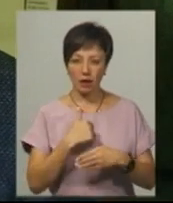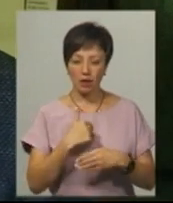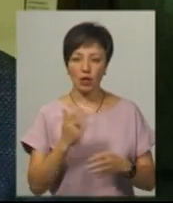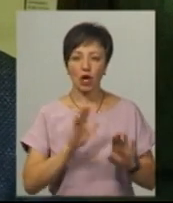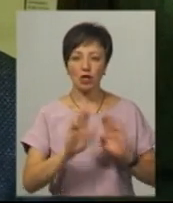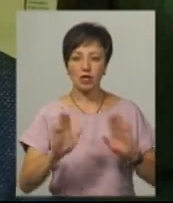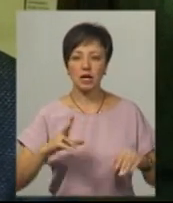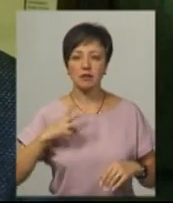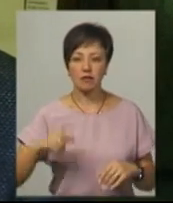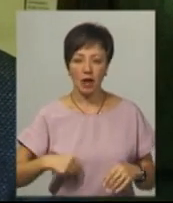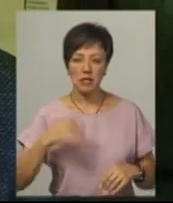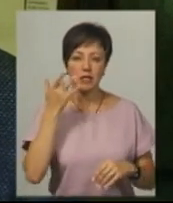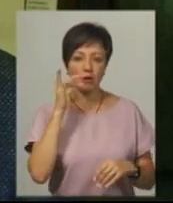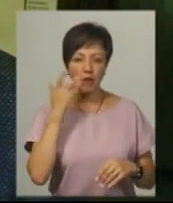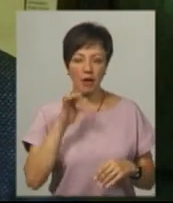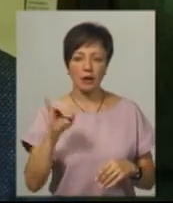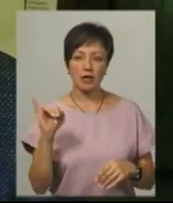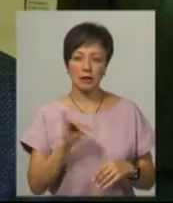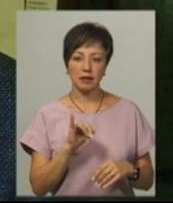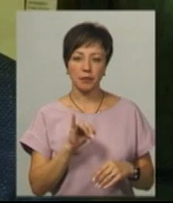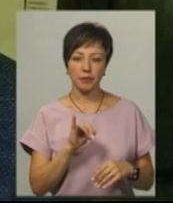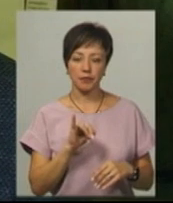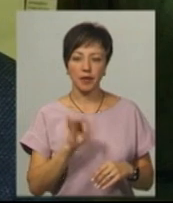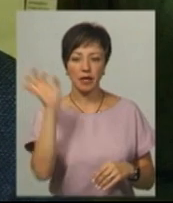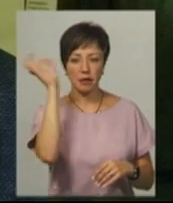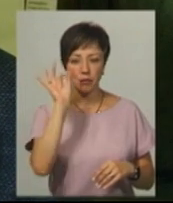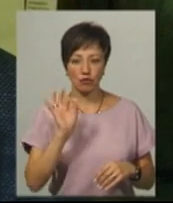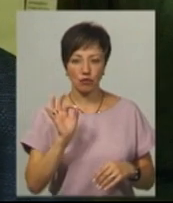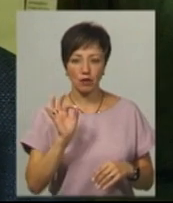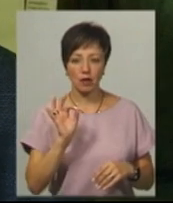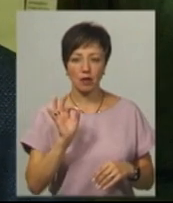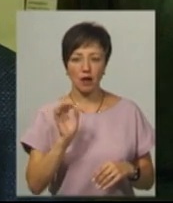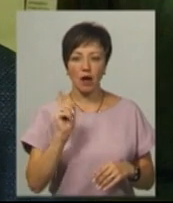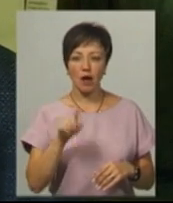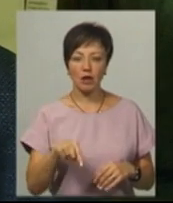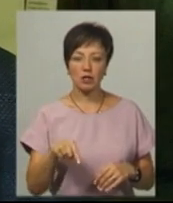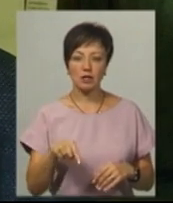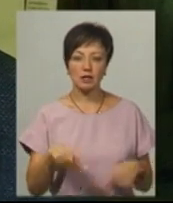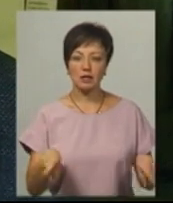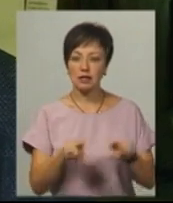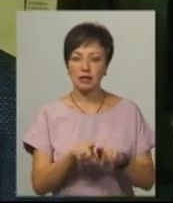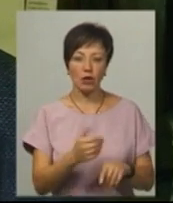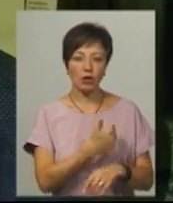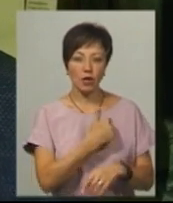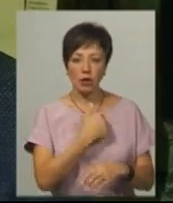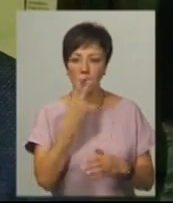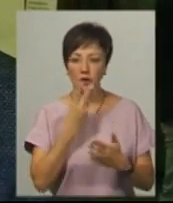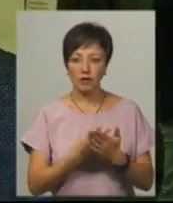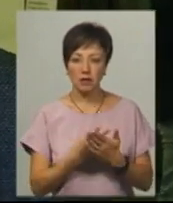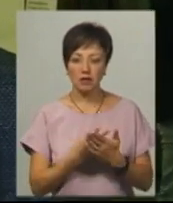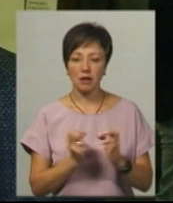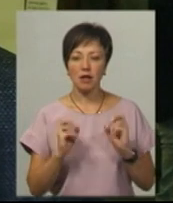режисери з Франції, з Америки і Німеччини. Адже всі настільки хочуть подивитися,